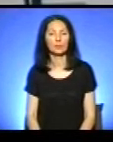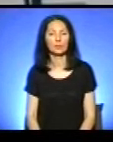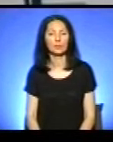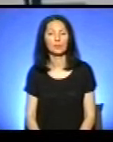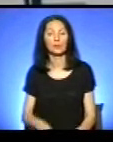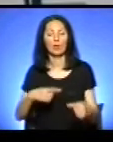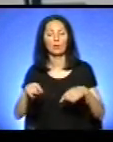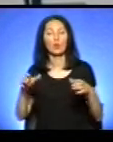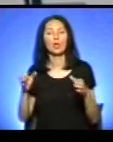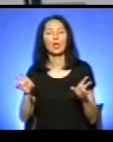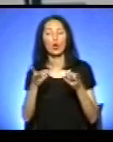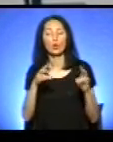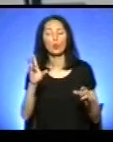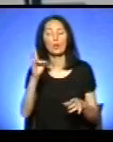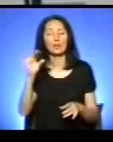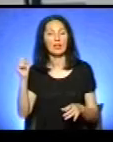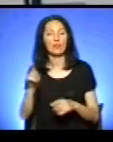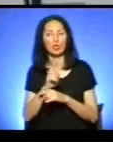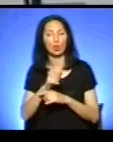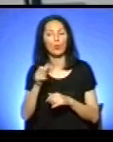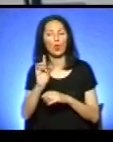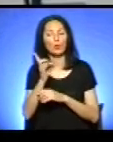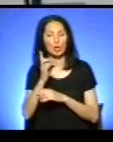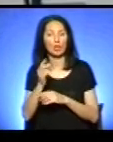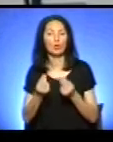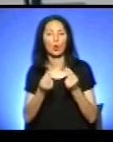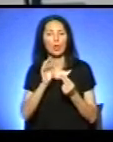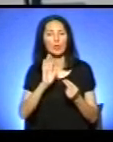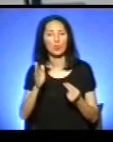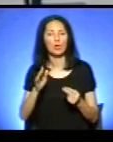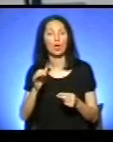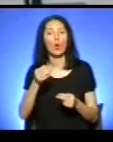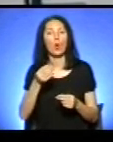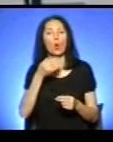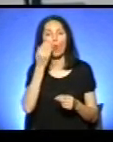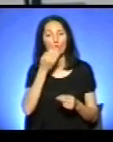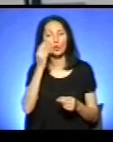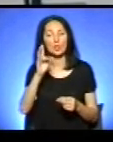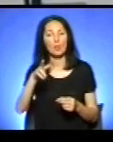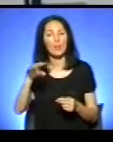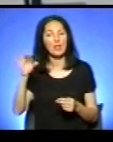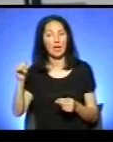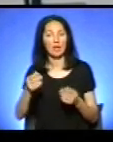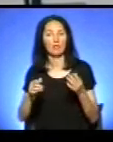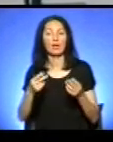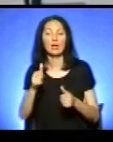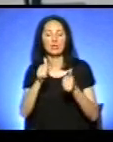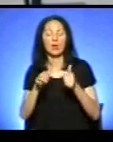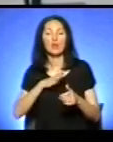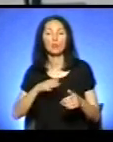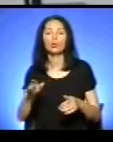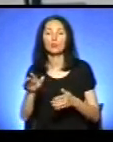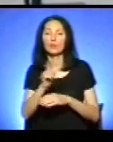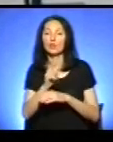Футбольний клуб «Нива Тернопіль» у неділю зіграє з ужгородським минаєм. Матч відбудеться на центральному стадіоні Тернополя. Стартовий свисток